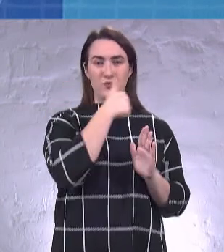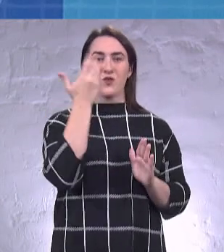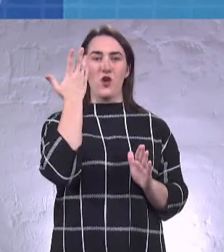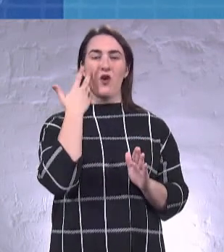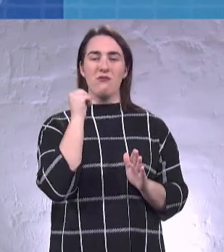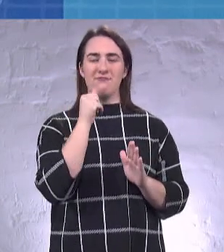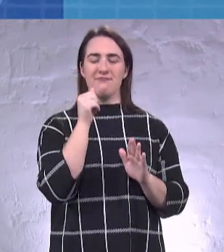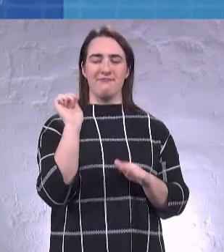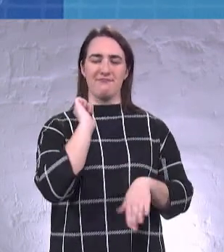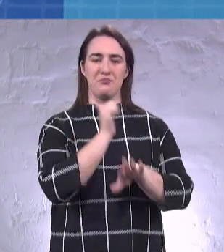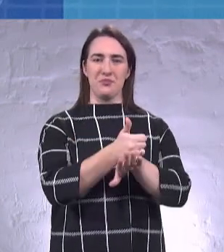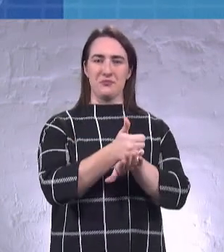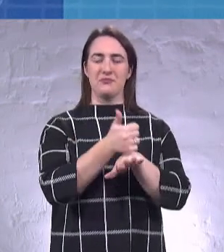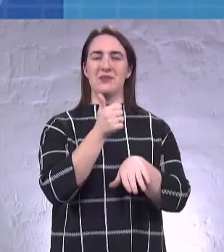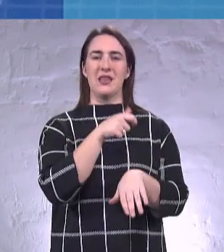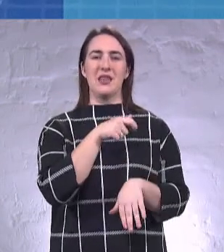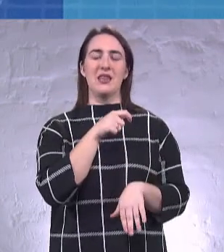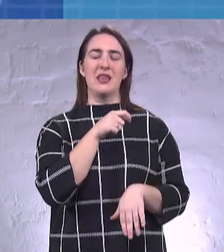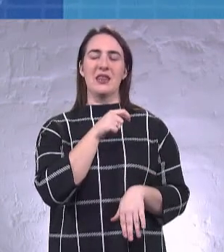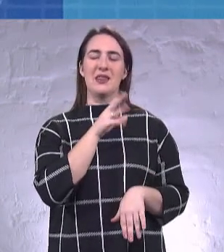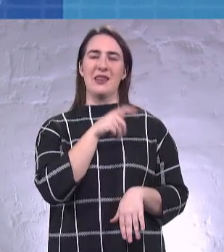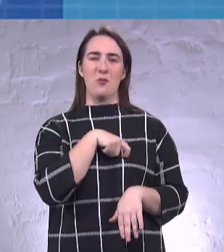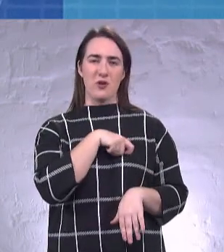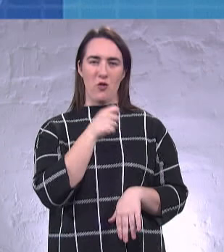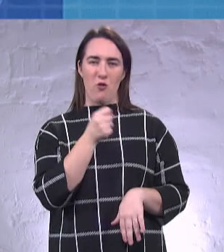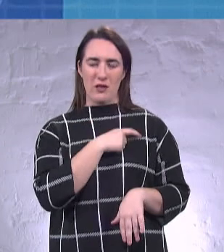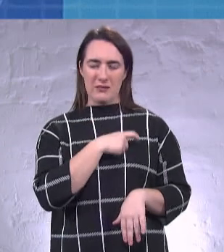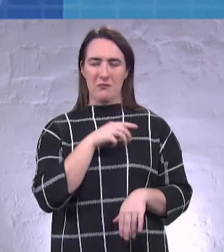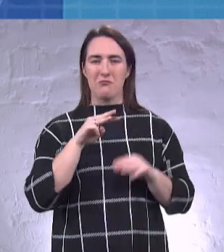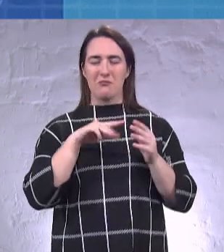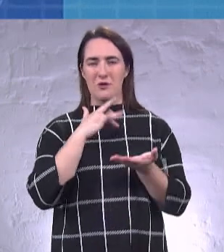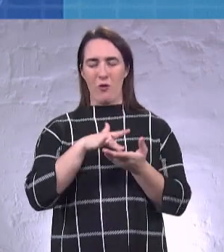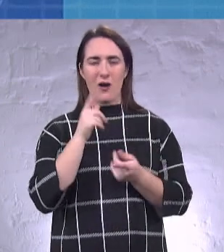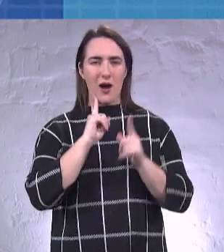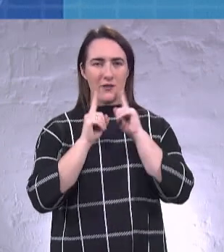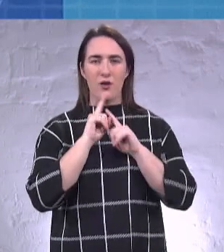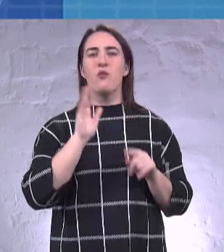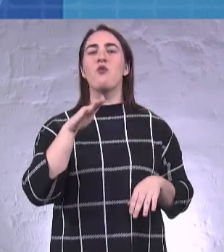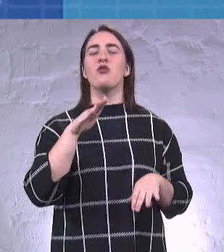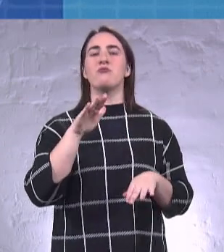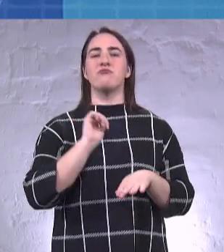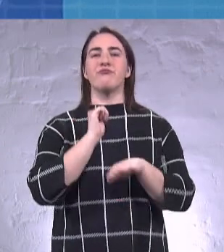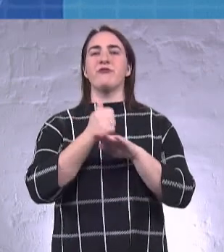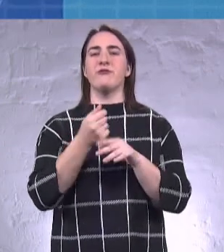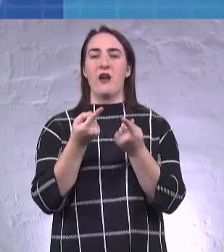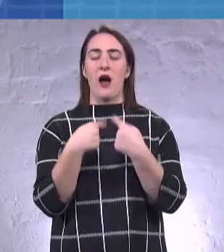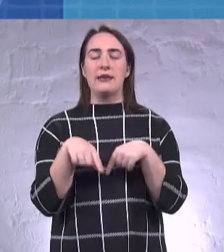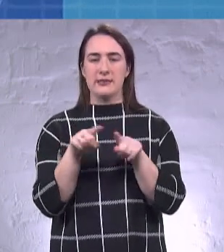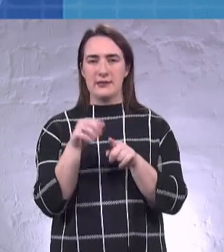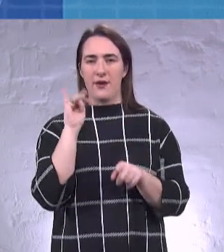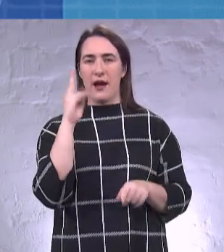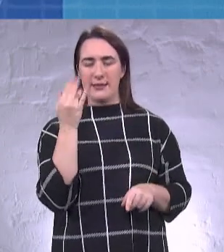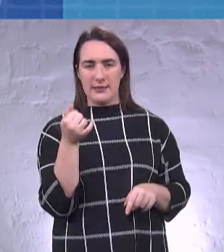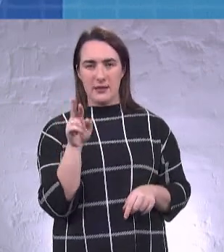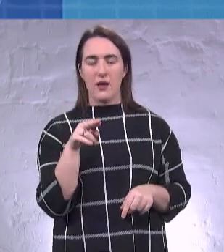обрався депутатом Одеської міської ради, потім очолював фракцію, потім обрався